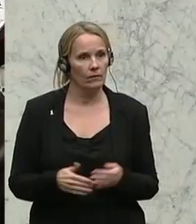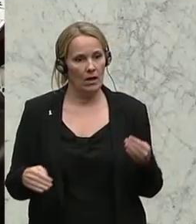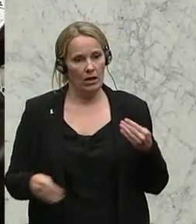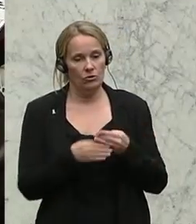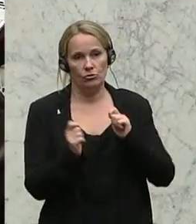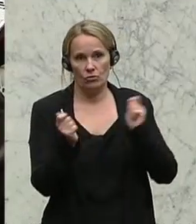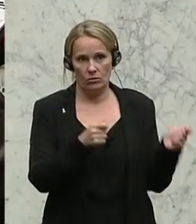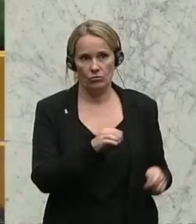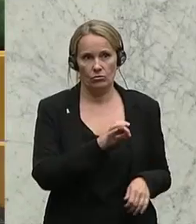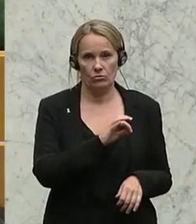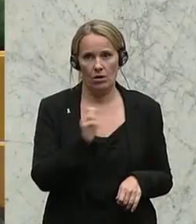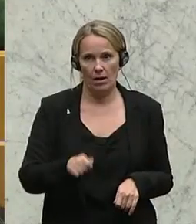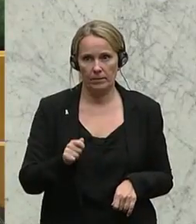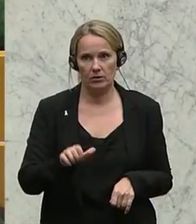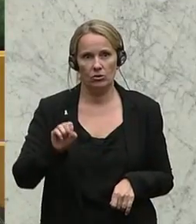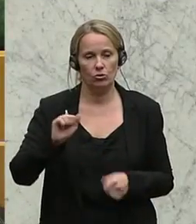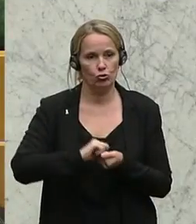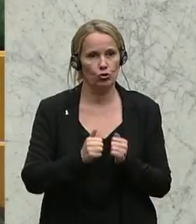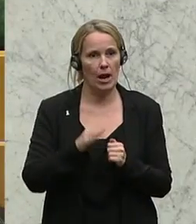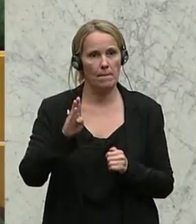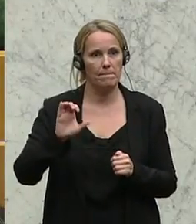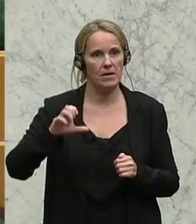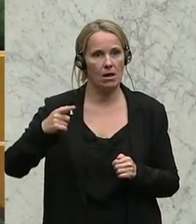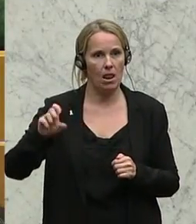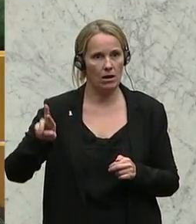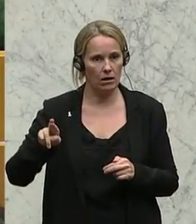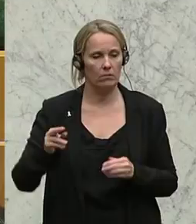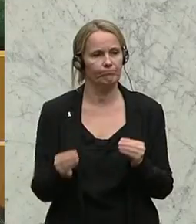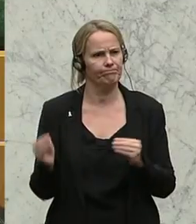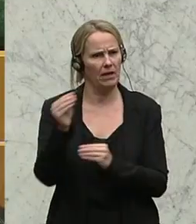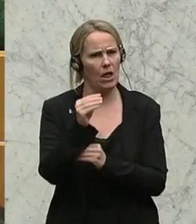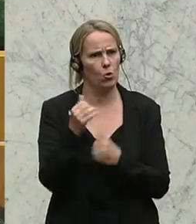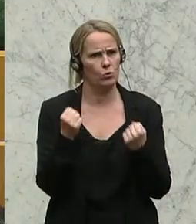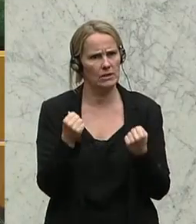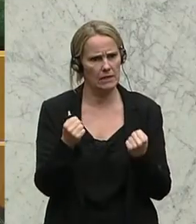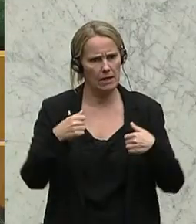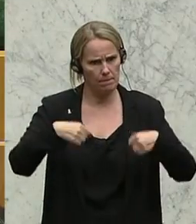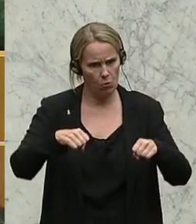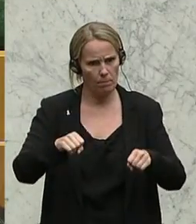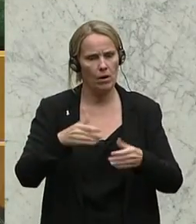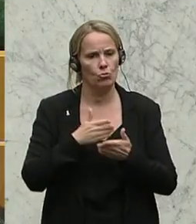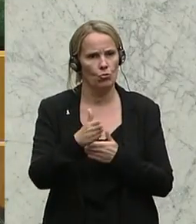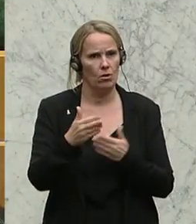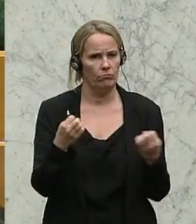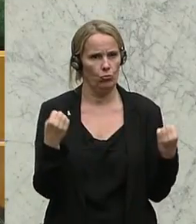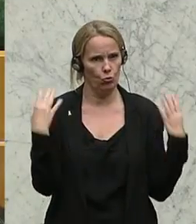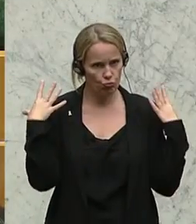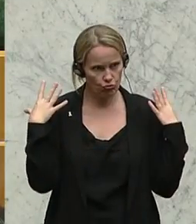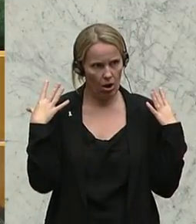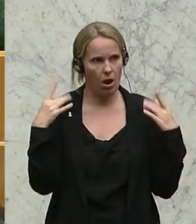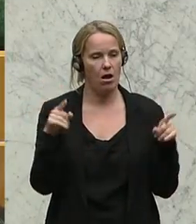Entschließungsantrag der Abgeordneten Steinbichler, Kolleginnen und Kollegen, betreffend Erhöhung der Sicherheit bei Mopeds durch größere Rückstrahler,